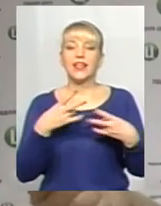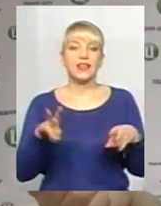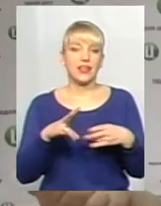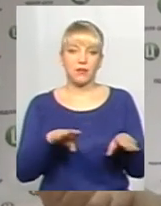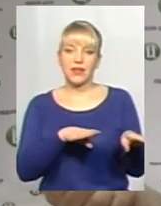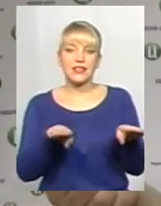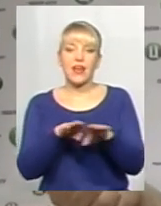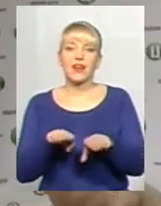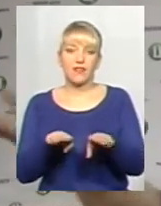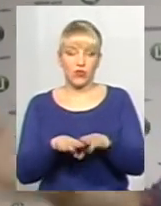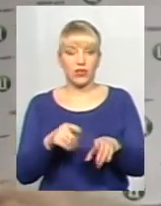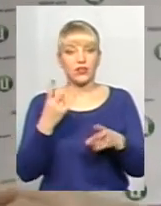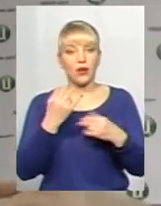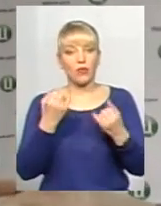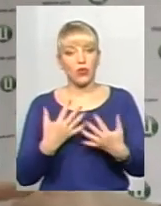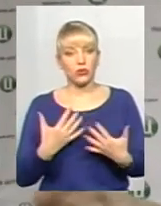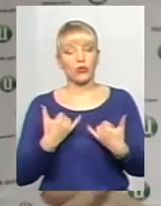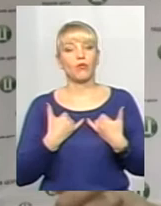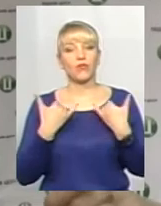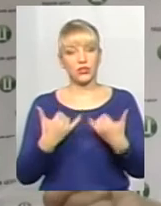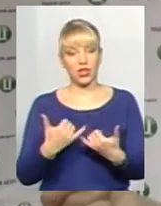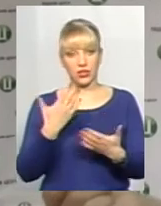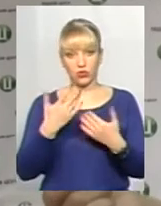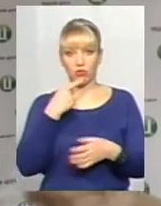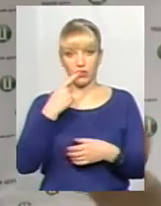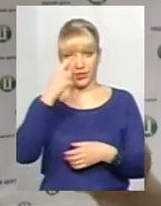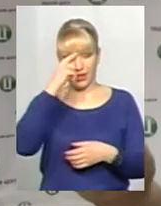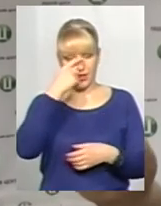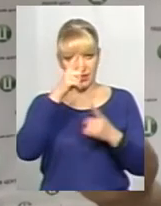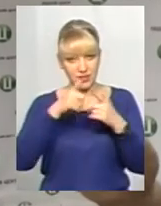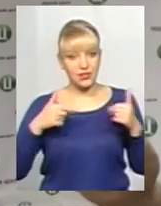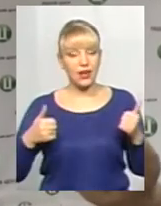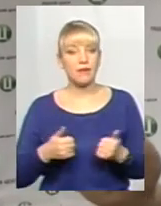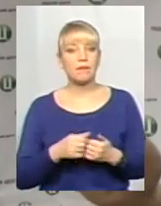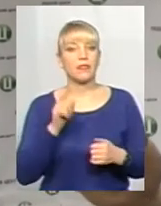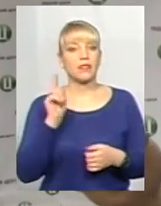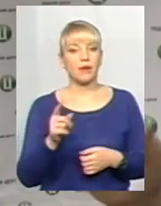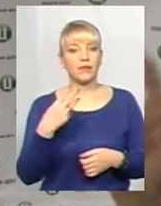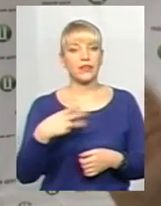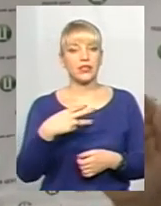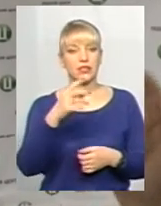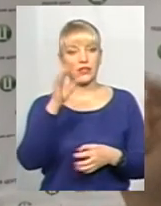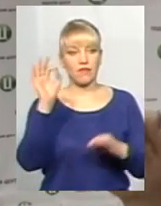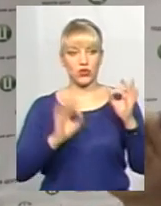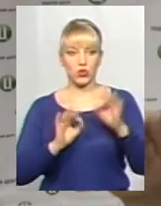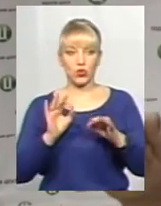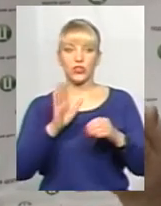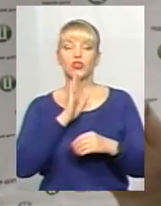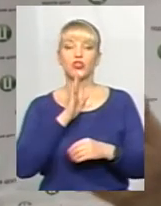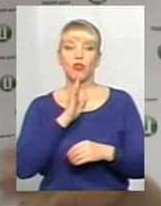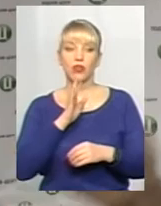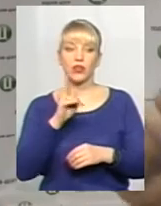взяти, до прикладу, Індію, то там 30% жінок